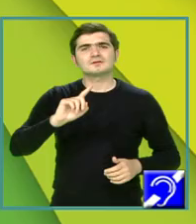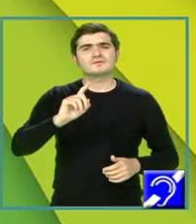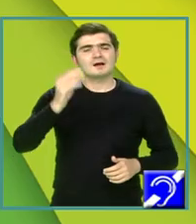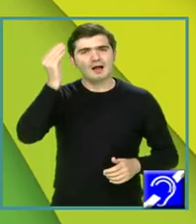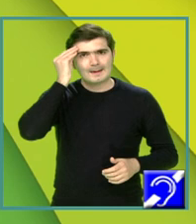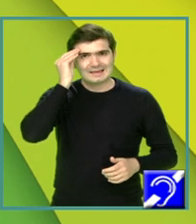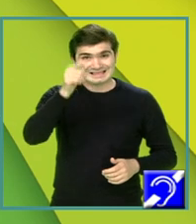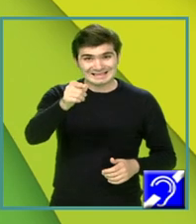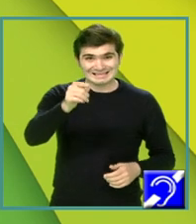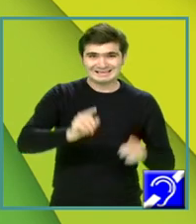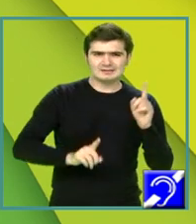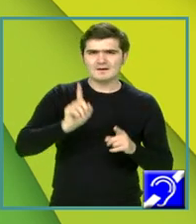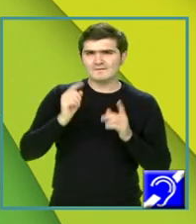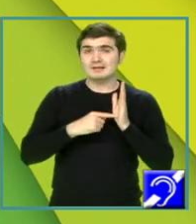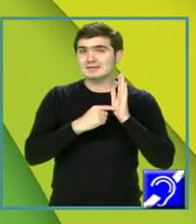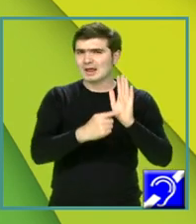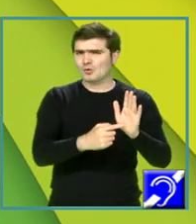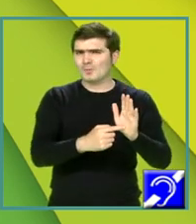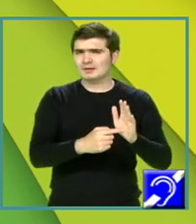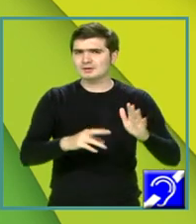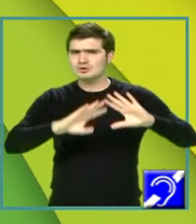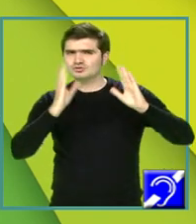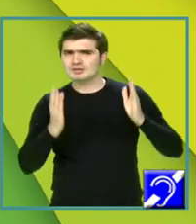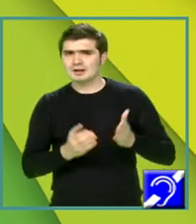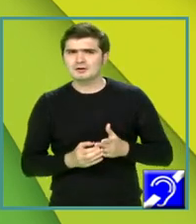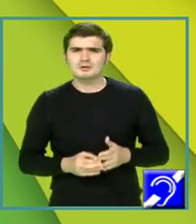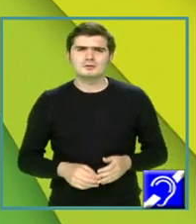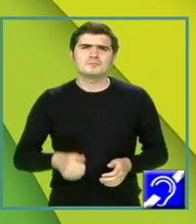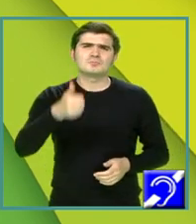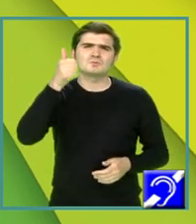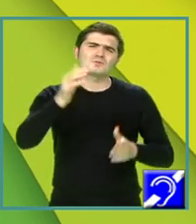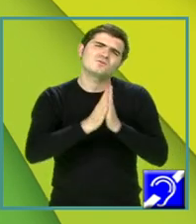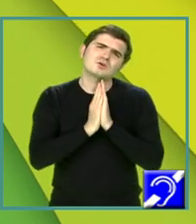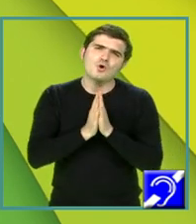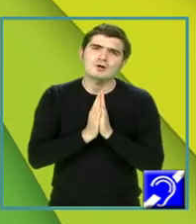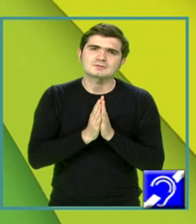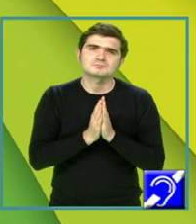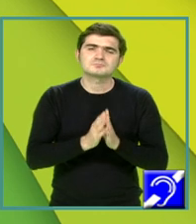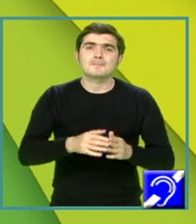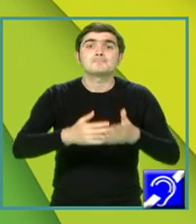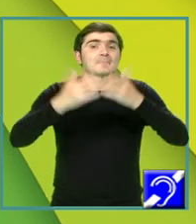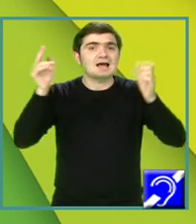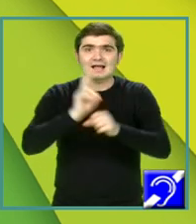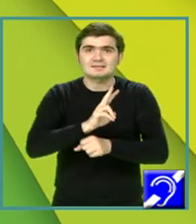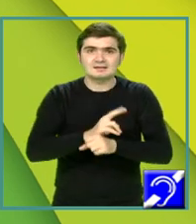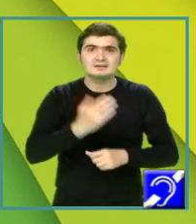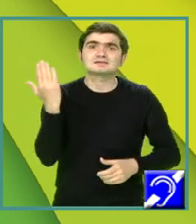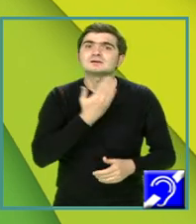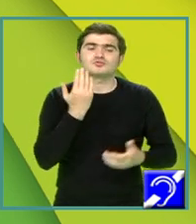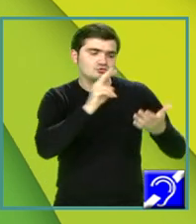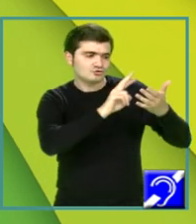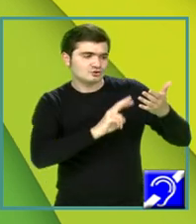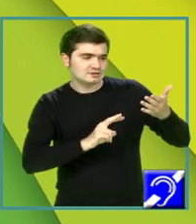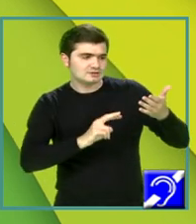câteva dintre recomandările generale. În primul rând, vă rog foarte mult să citiți cu mare atenție cerința, textul